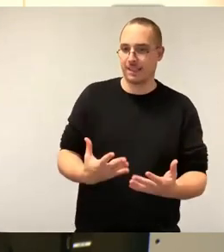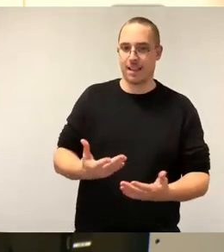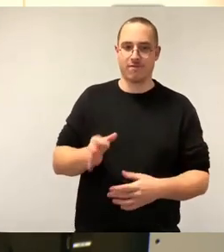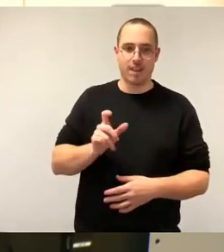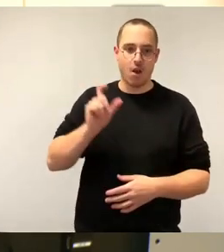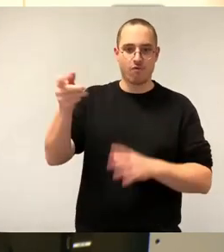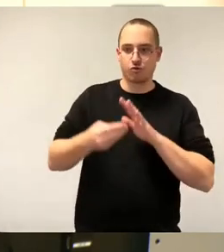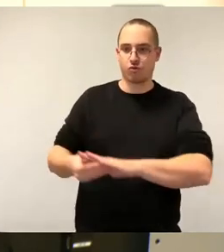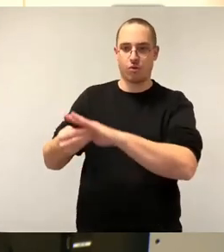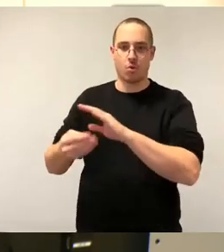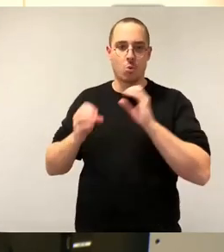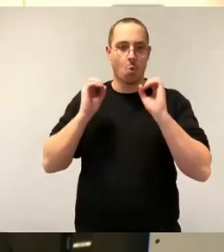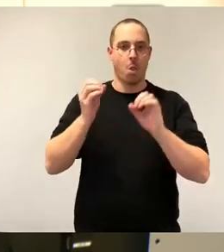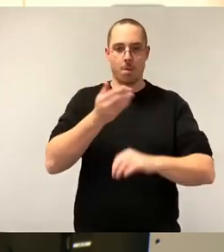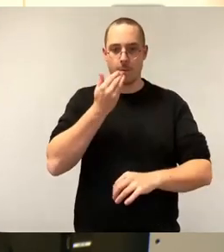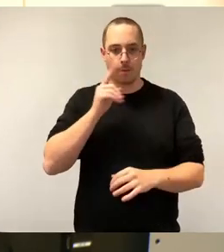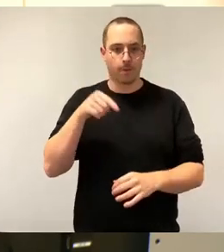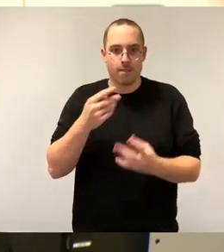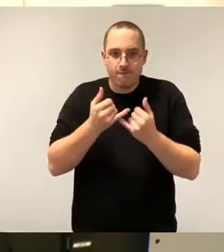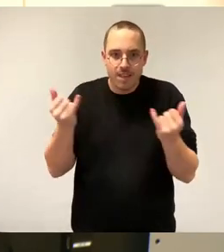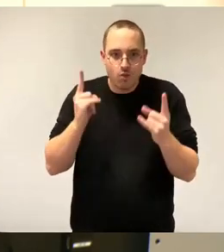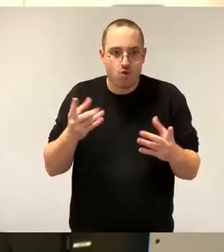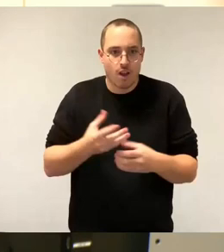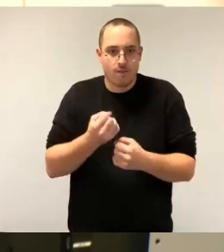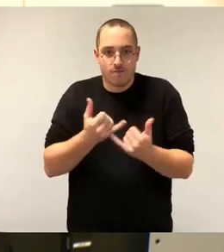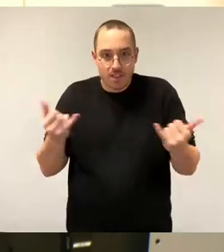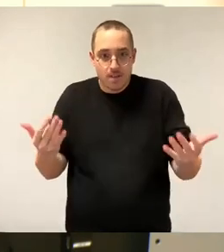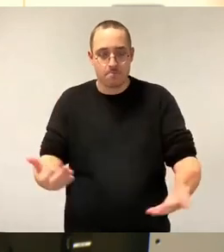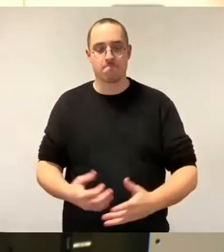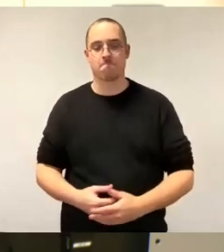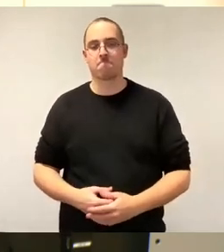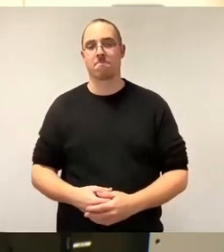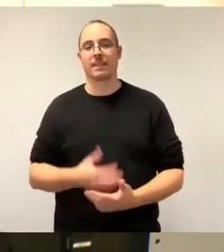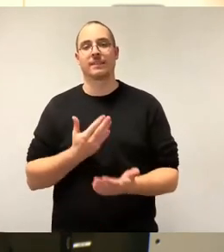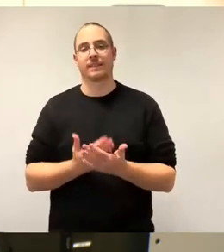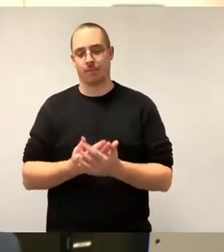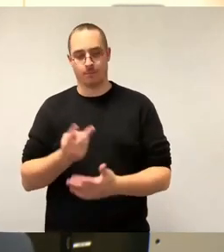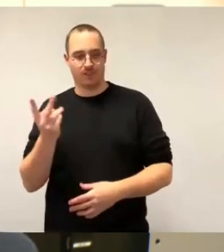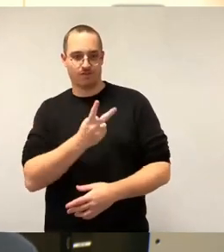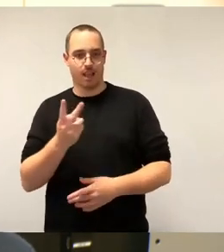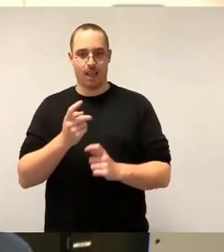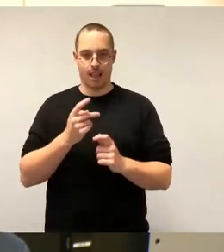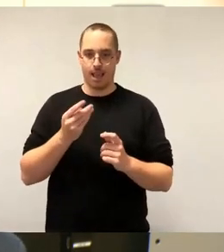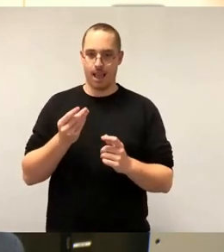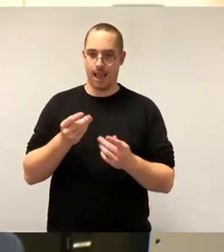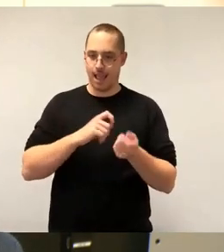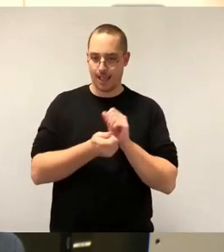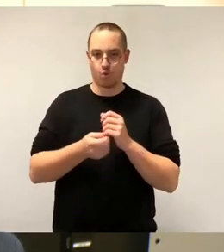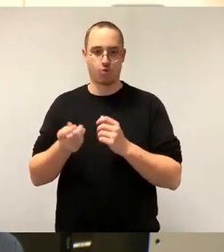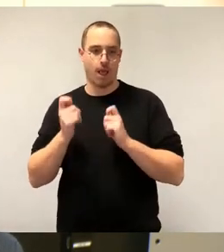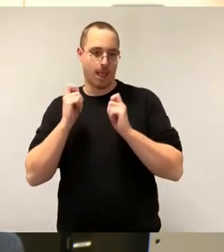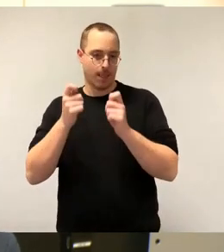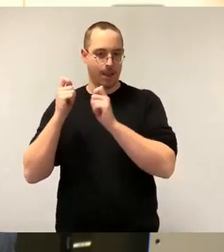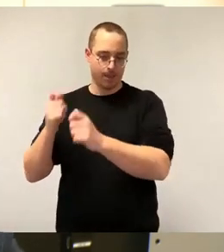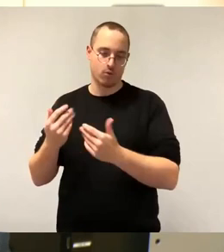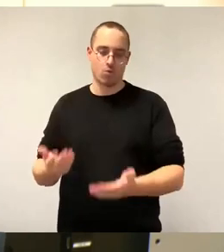die beiden Änderungsanträge werden wir mittragen. Es ist schon gesagt worden, warum wir glauben, es ist eine gute Entscheidung. Insofern bitten wir um Zustimmung